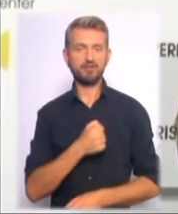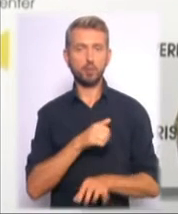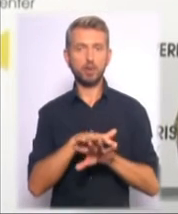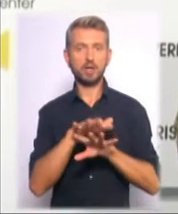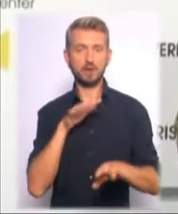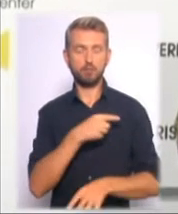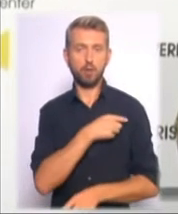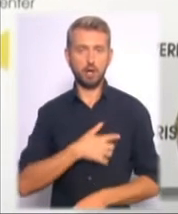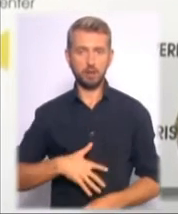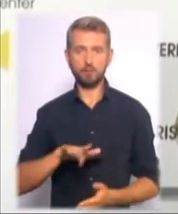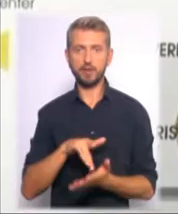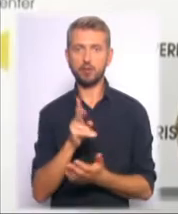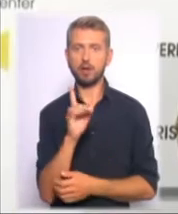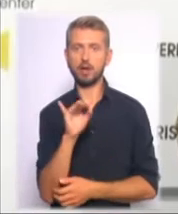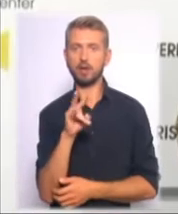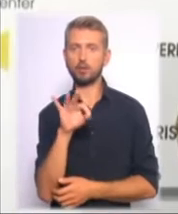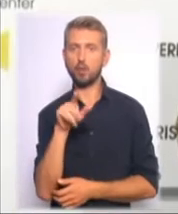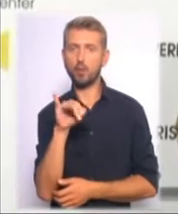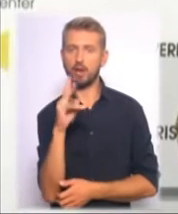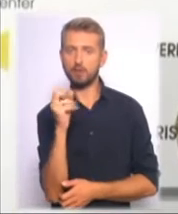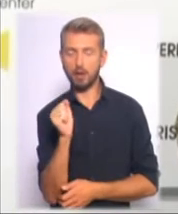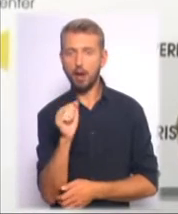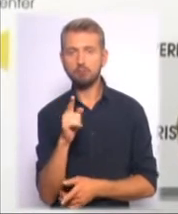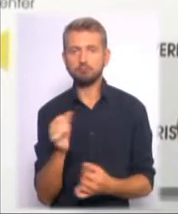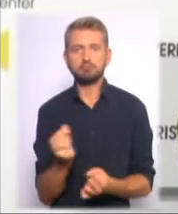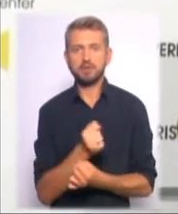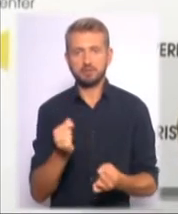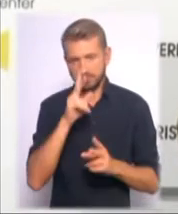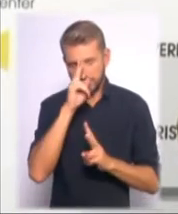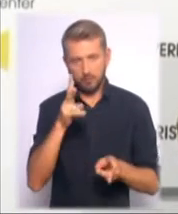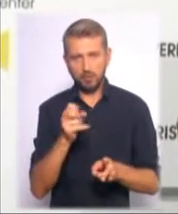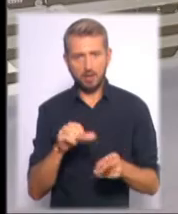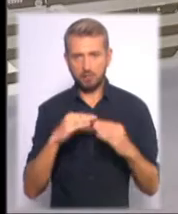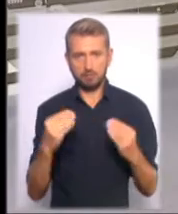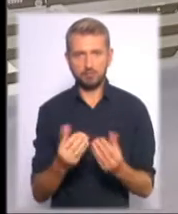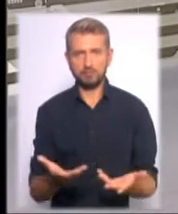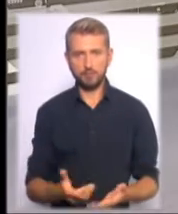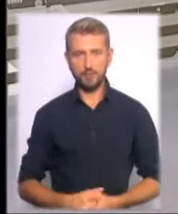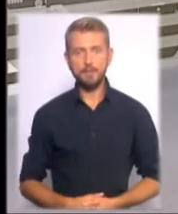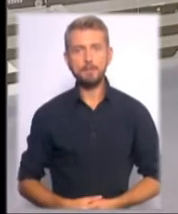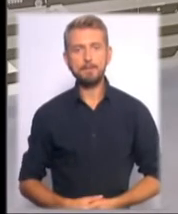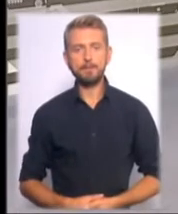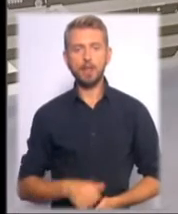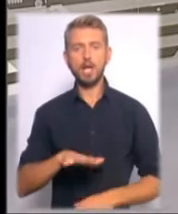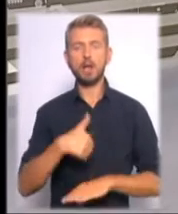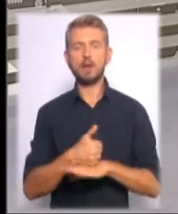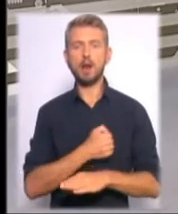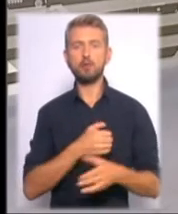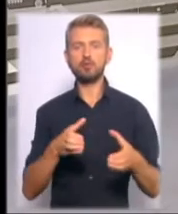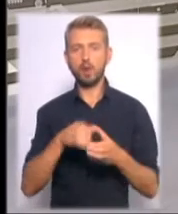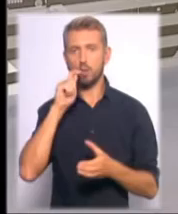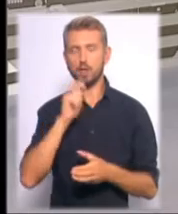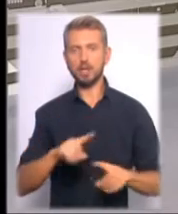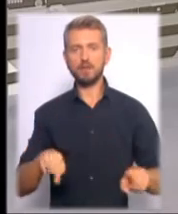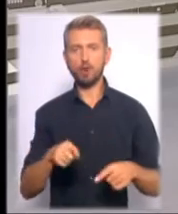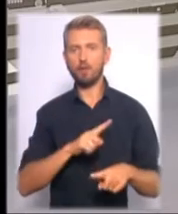поранення у Красногорівці через підрив на невідомому вибуховому пристрої. Генеральний штаб України створив